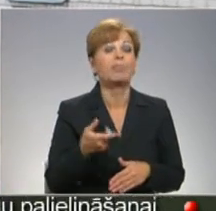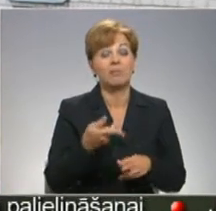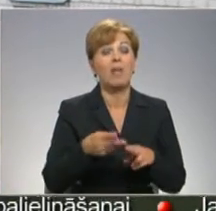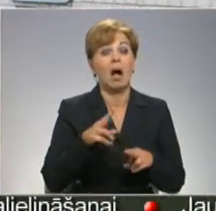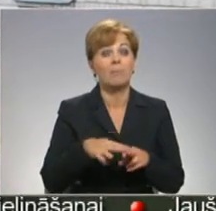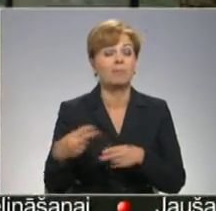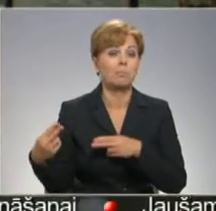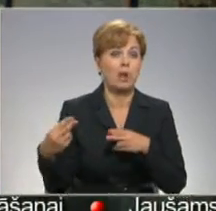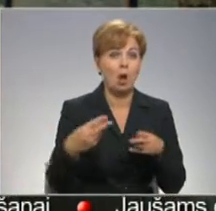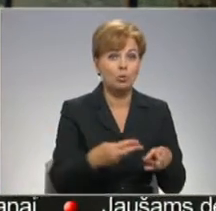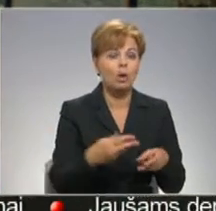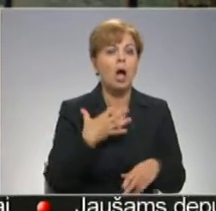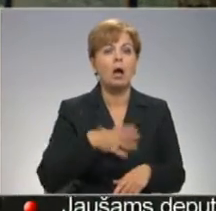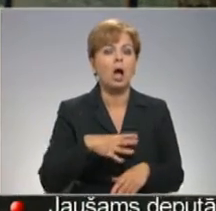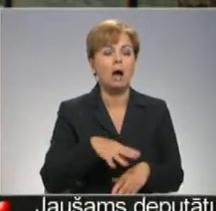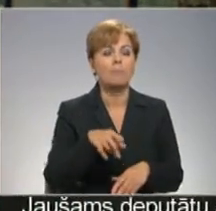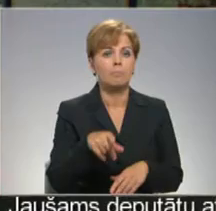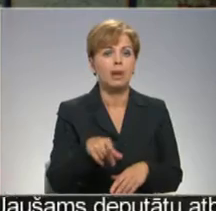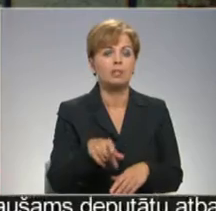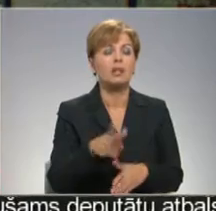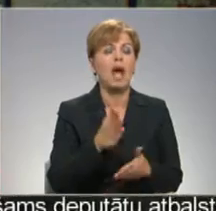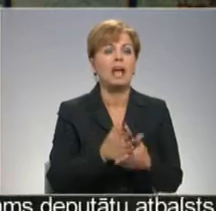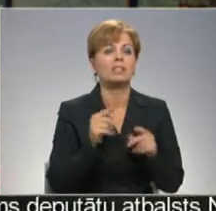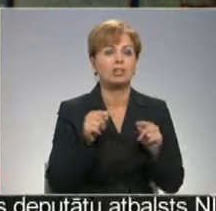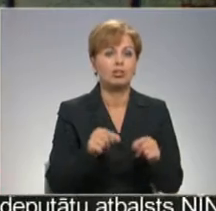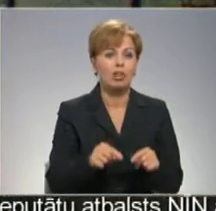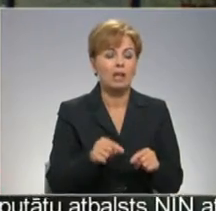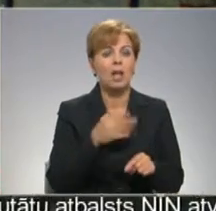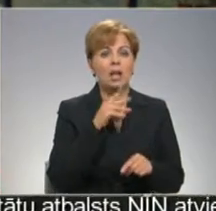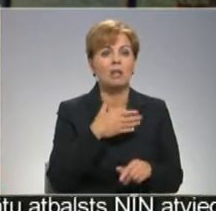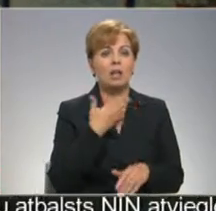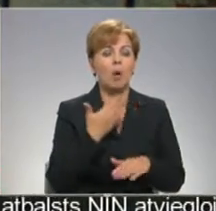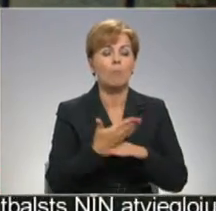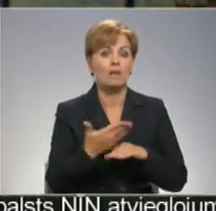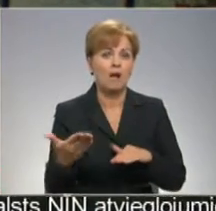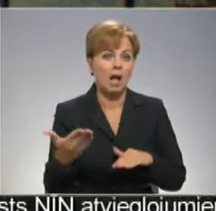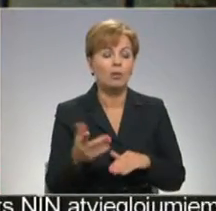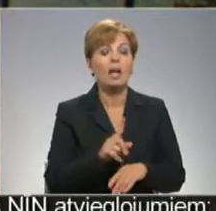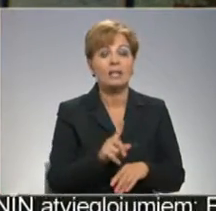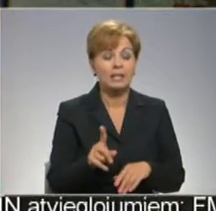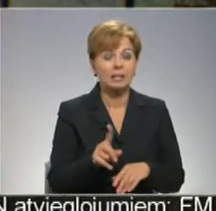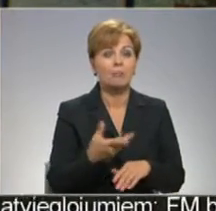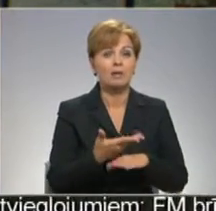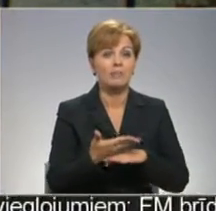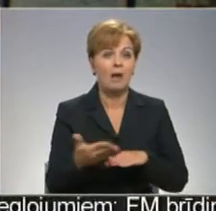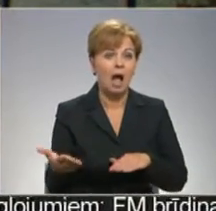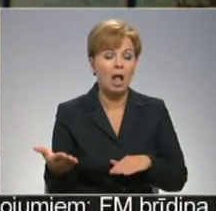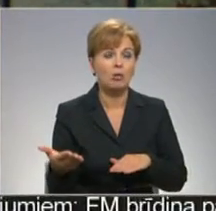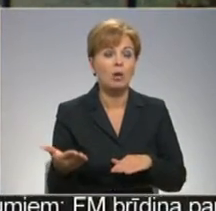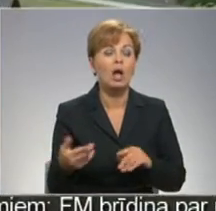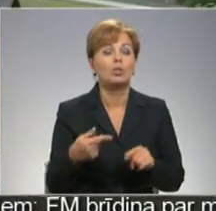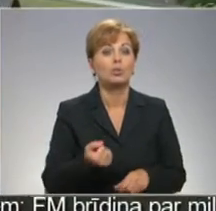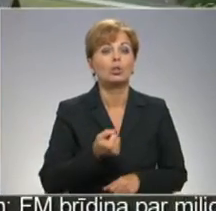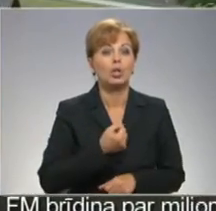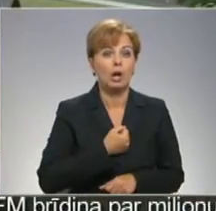Tāpēc arī braucu. Kāpēc tagad jūs esat šeit braucat? Vai nav par vēlu? Stipri pa vēlu, es piekrītu, jā. Bet, nu,